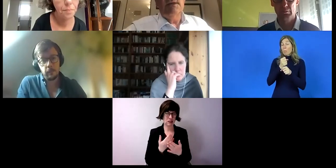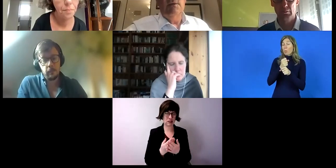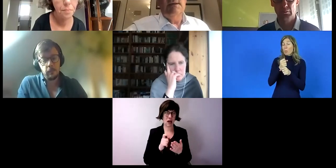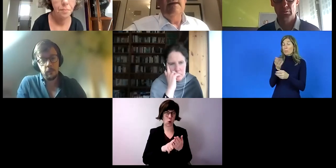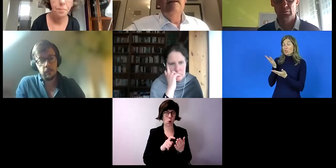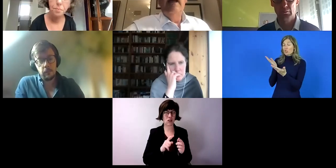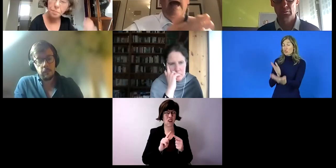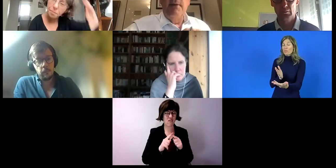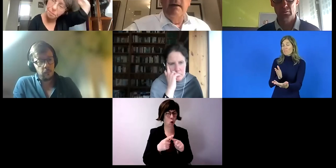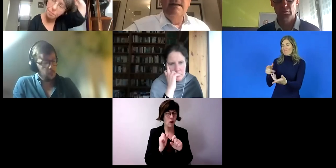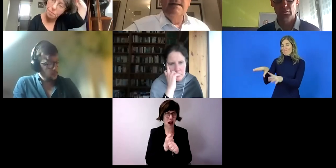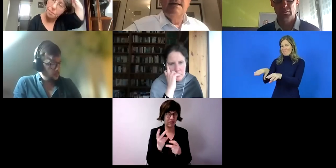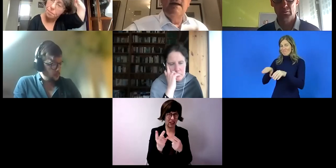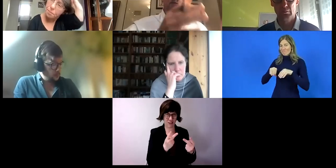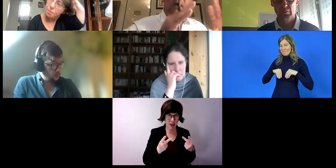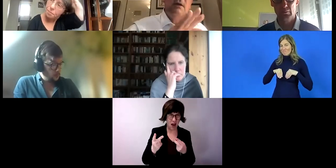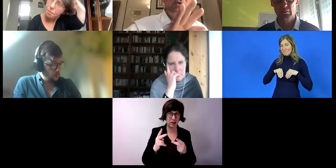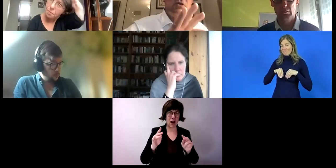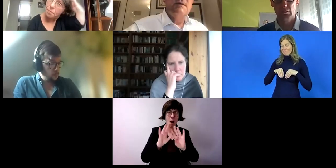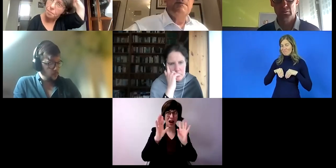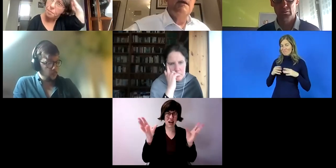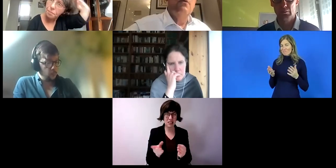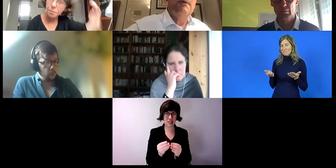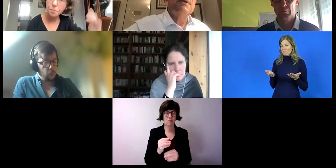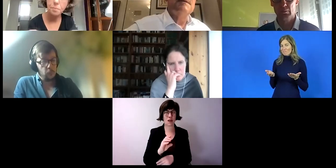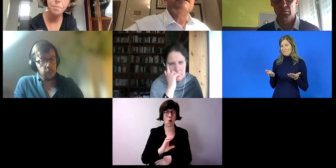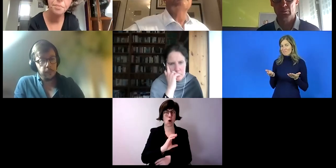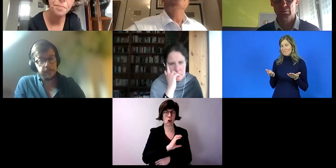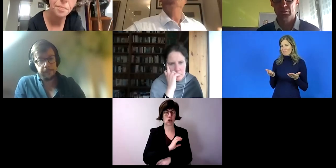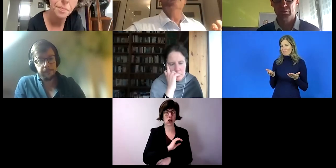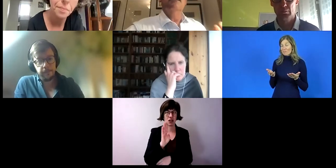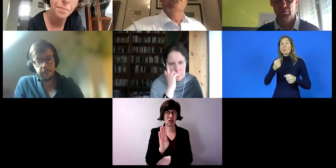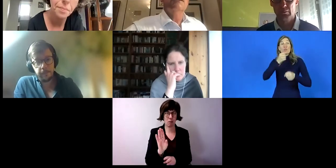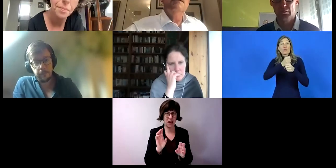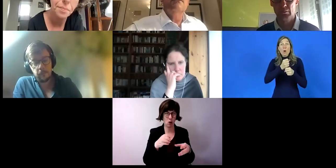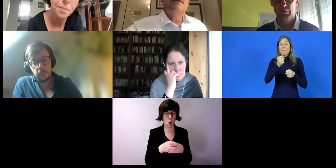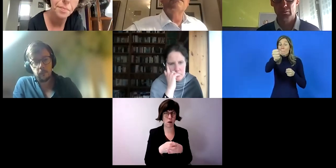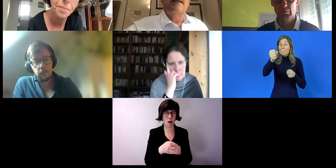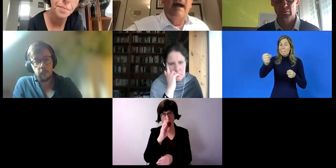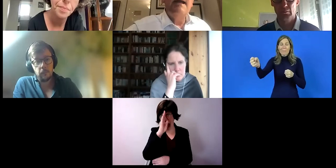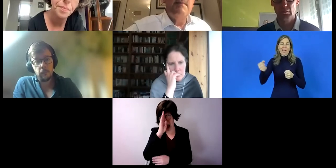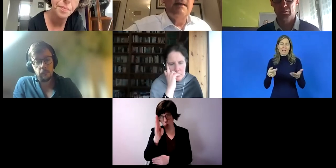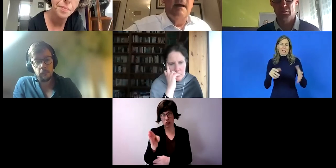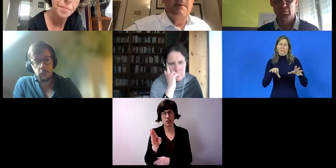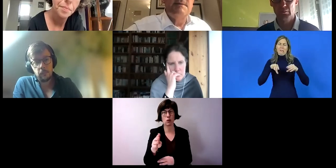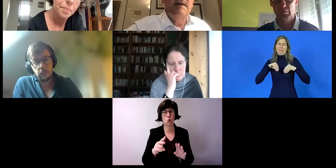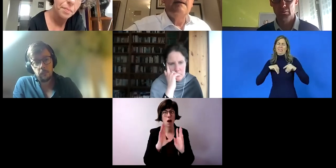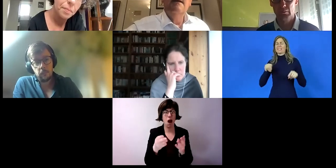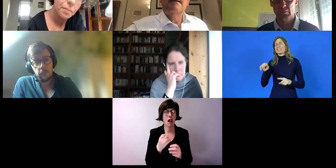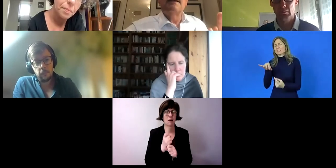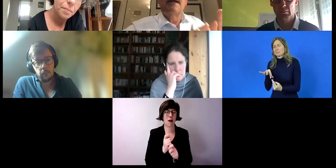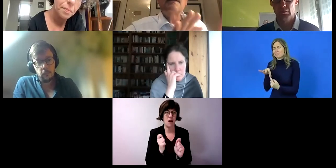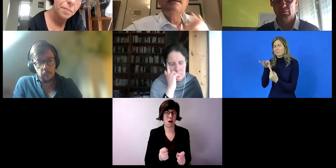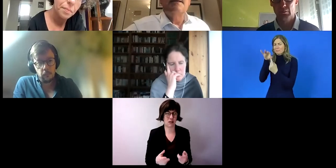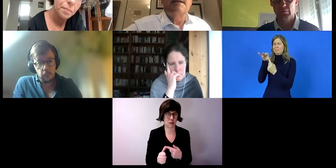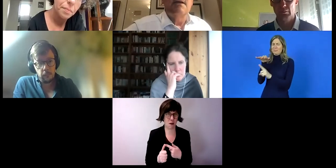warum das so ist. Aber insgesamt, auch in der Chance-B-Gruppe, muss man sagen, die Ausrichtung ist auf den allgemeinen Arbeitsmarkt.